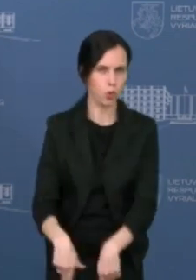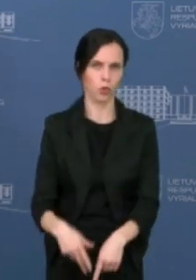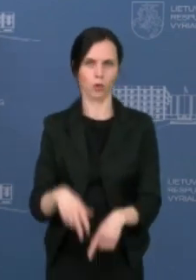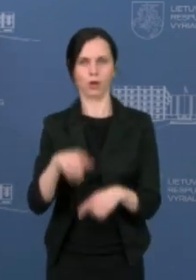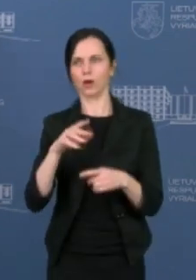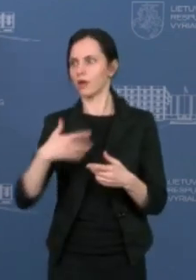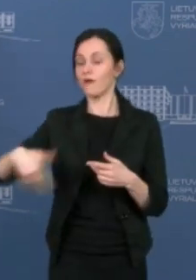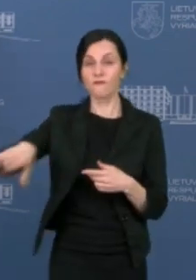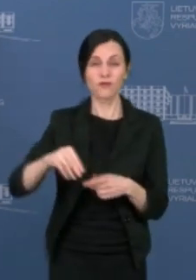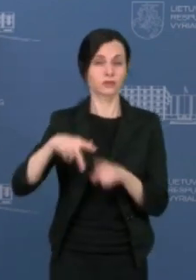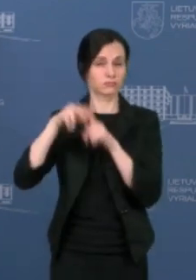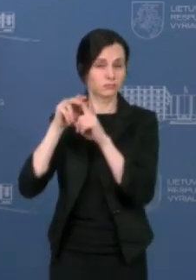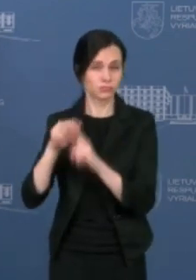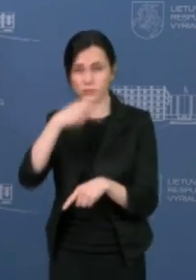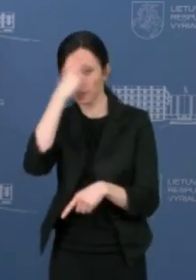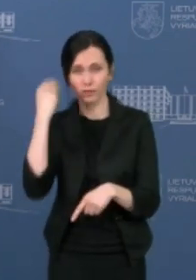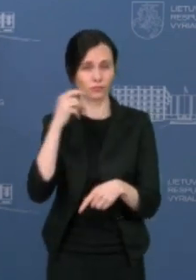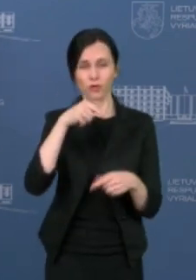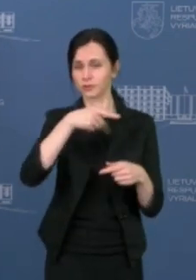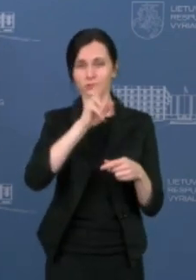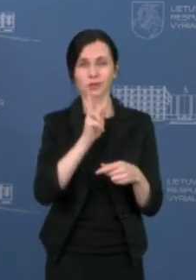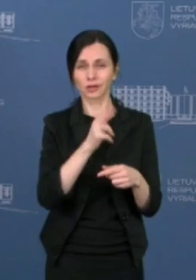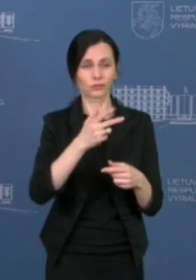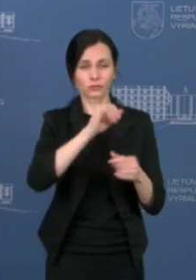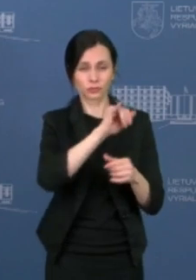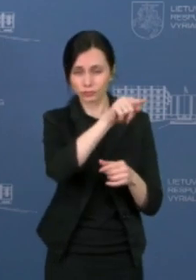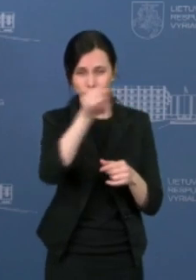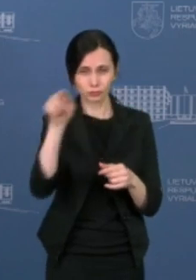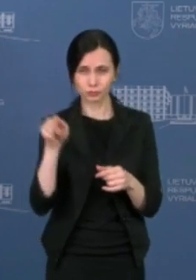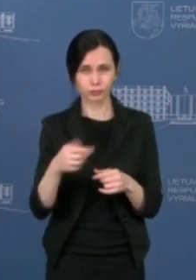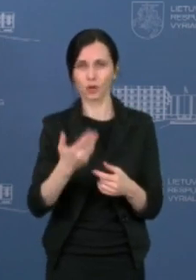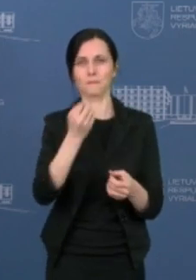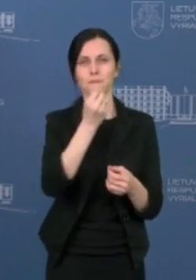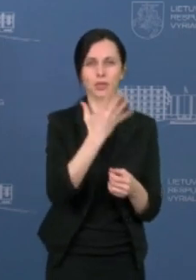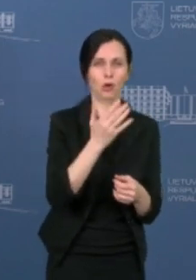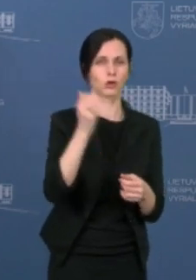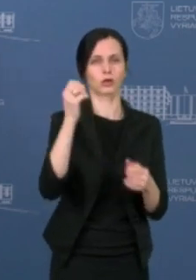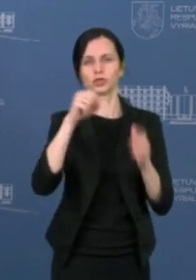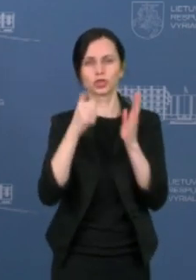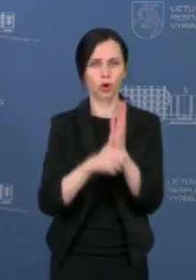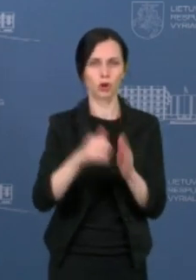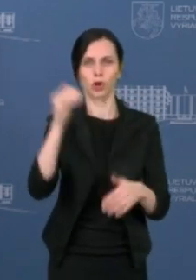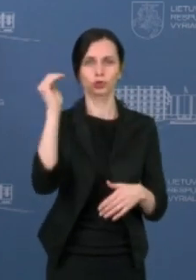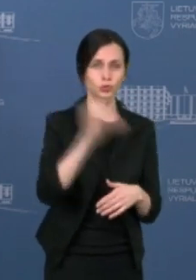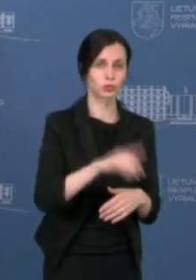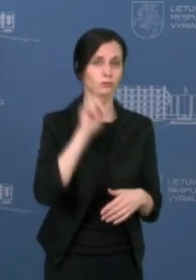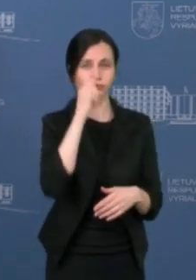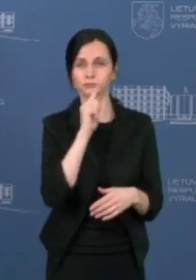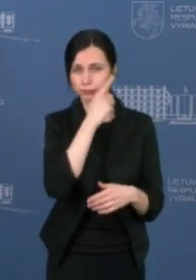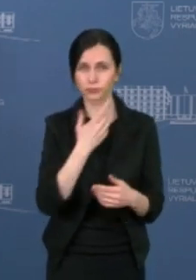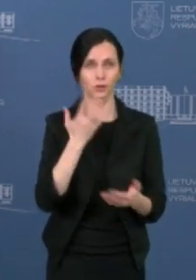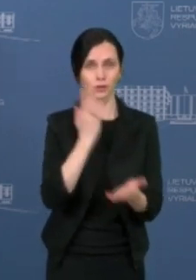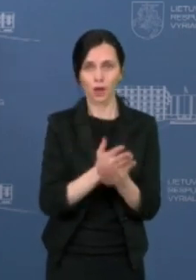minti visos laboratorijos Lietuvos, kiek tikai yra įmanoma, mes darydovom 15-16 tūkstančių testų, pasikeitus